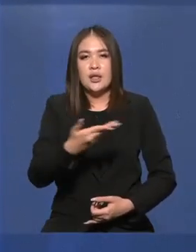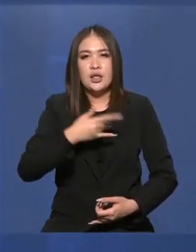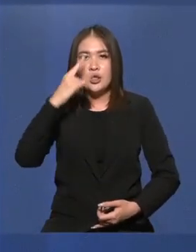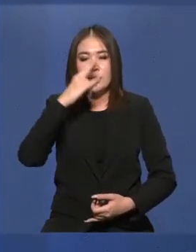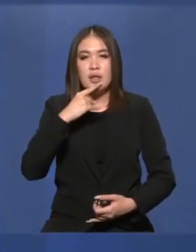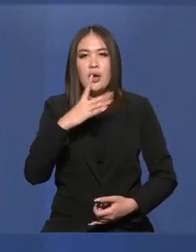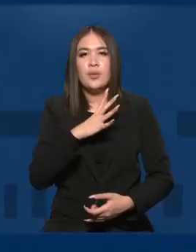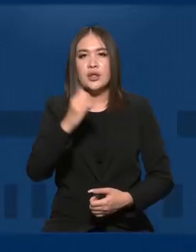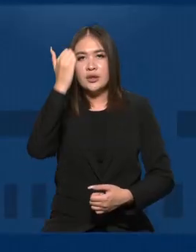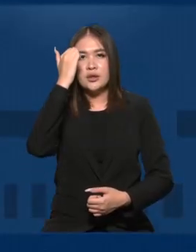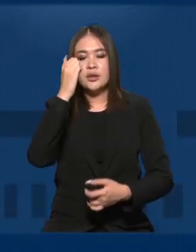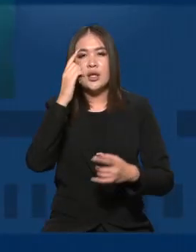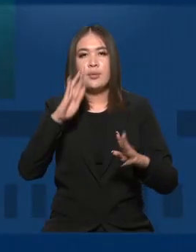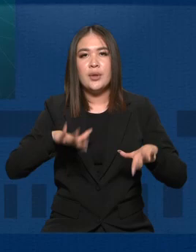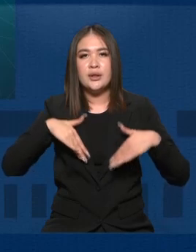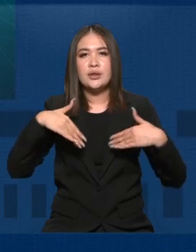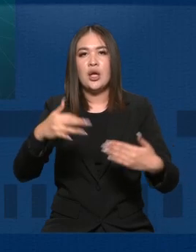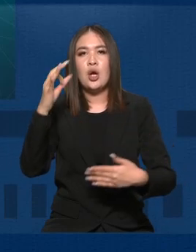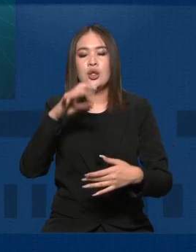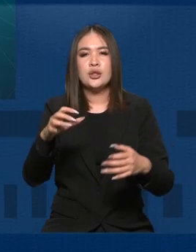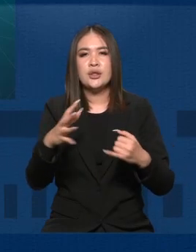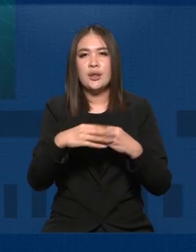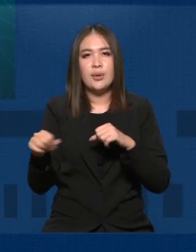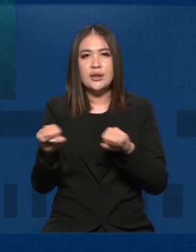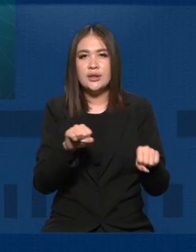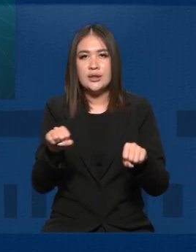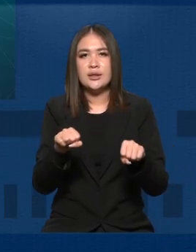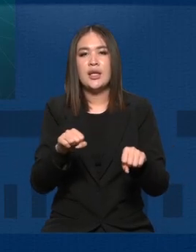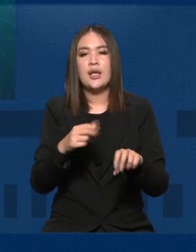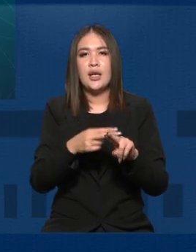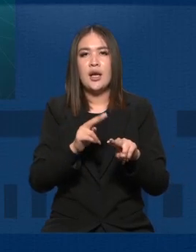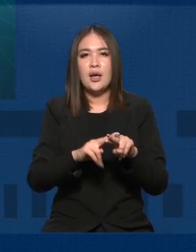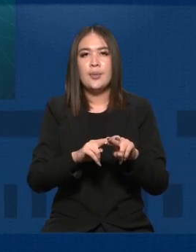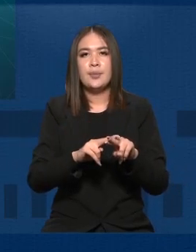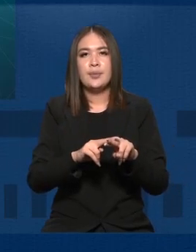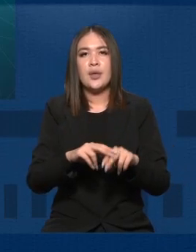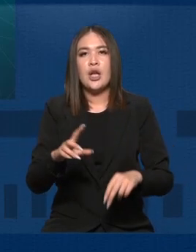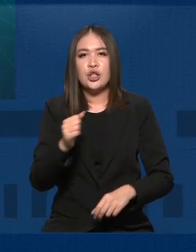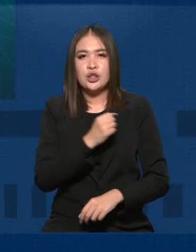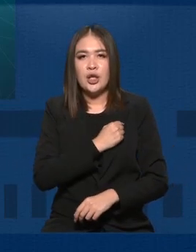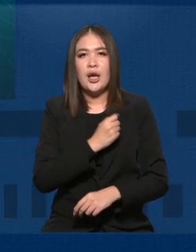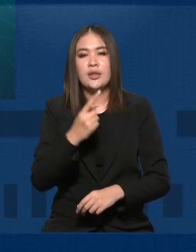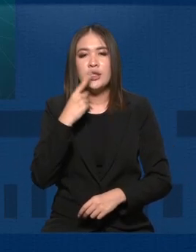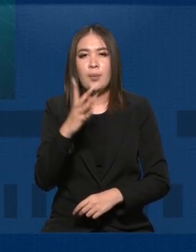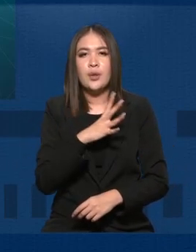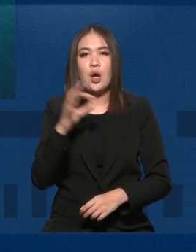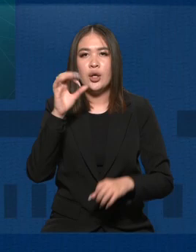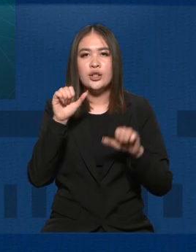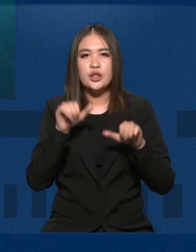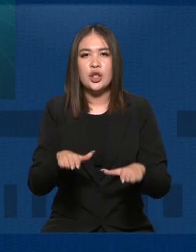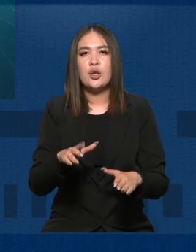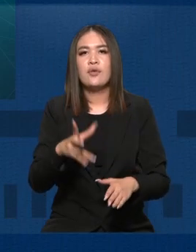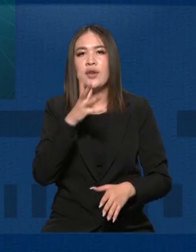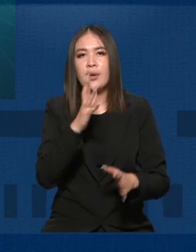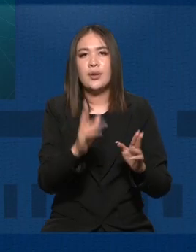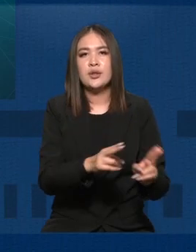народу в связи с произошедшим накануне землетрясения. В свою очередь, японский премьер с сожалением сообщил о вынужденном решении перенести